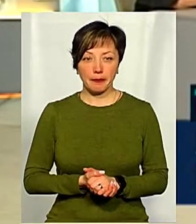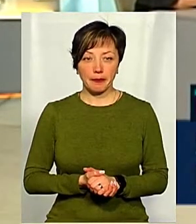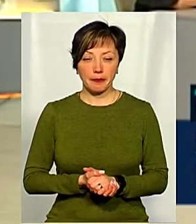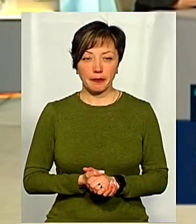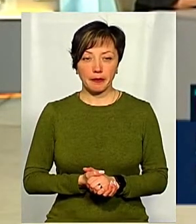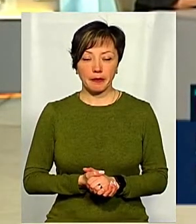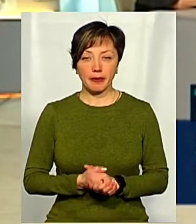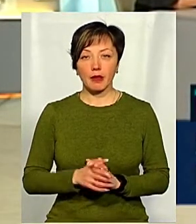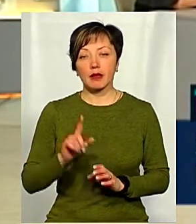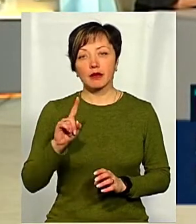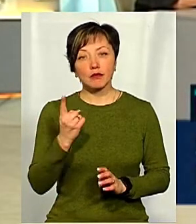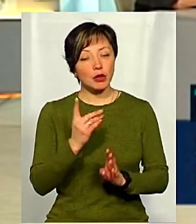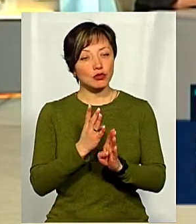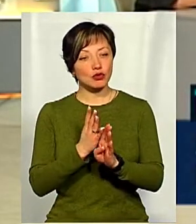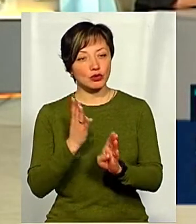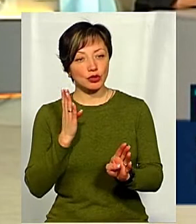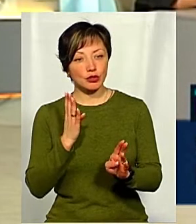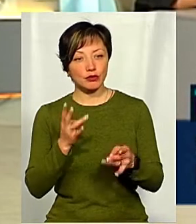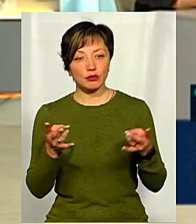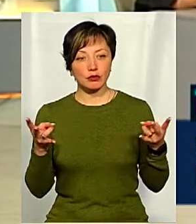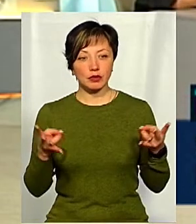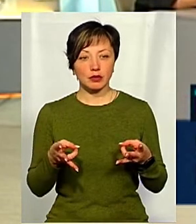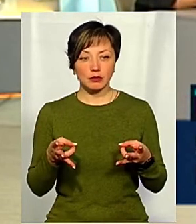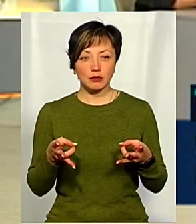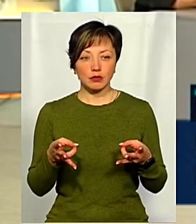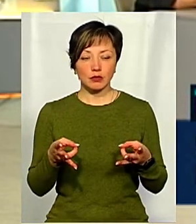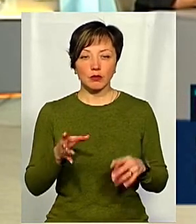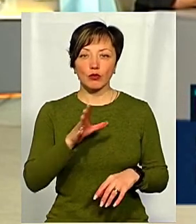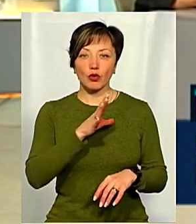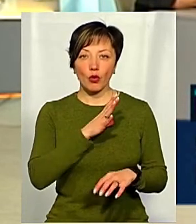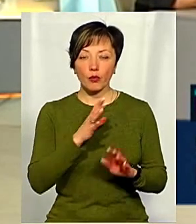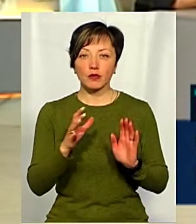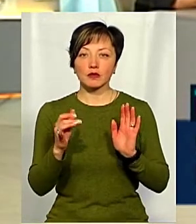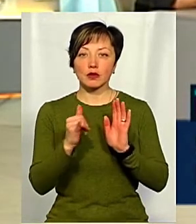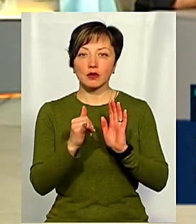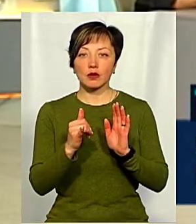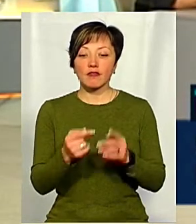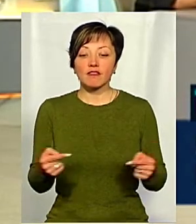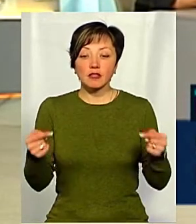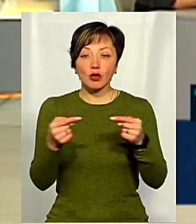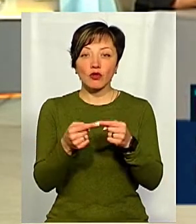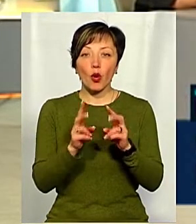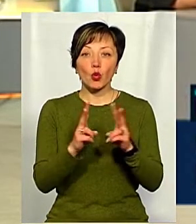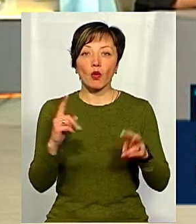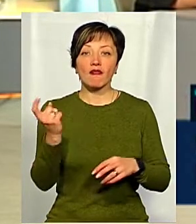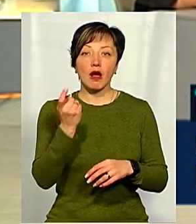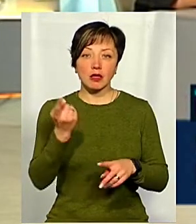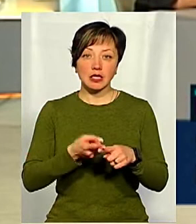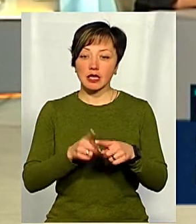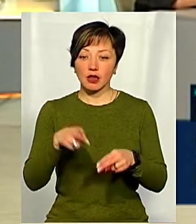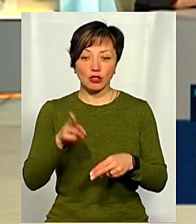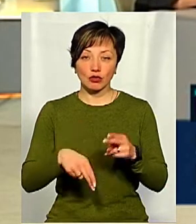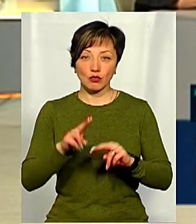запитання. Ну, в першу чергу, потрібно було би встановити власника даних недобудов.